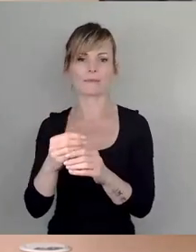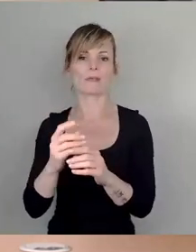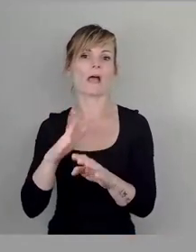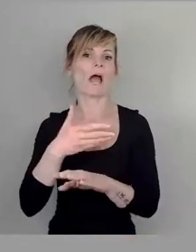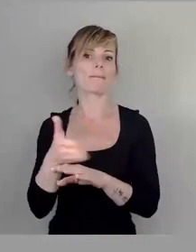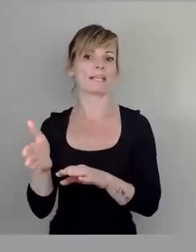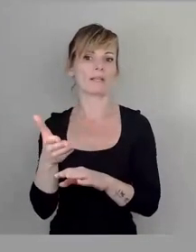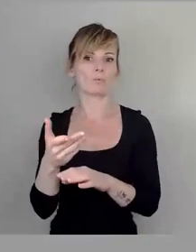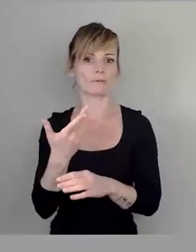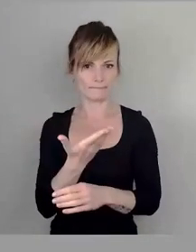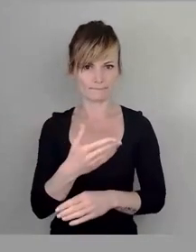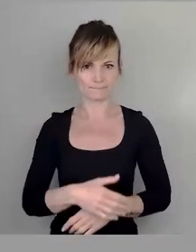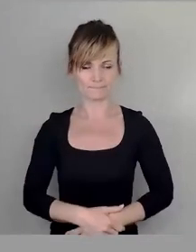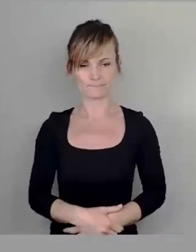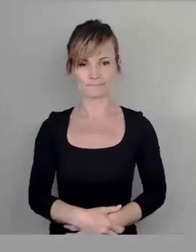Stimmzeichen.